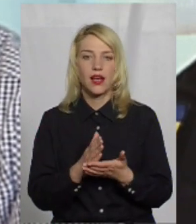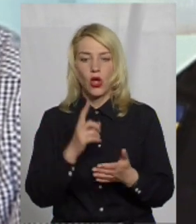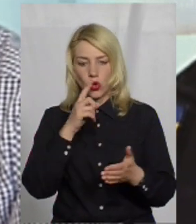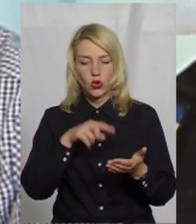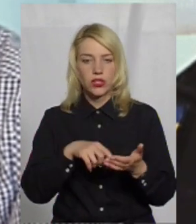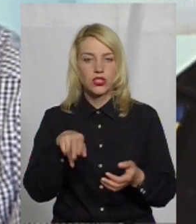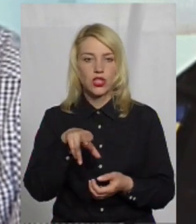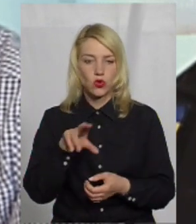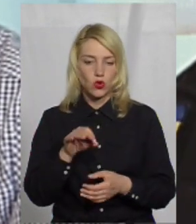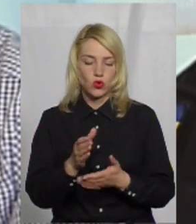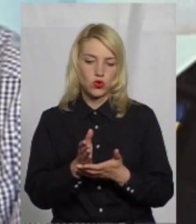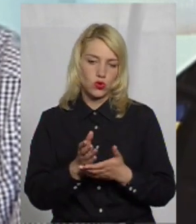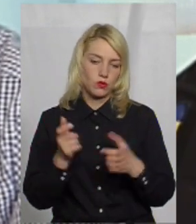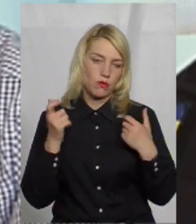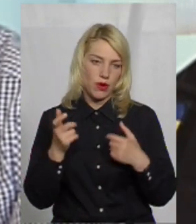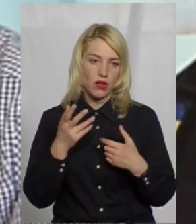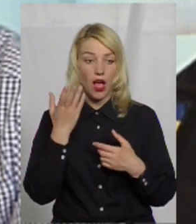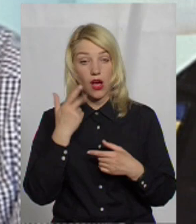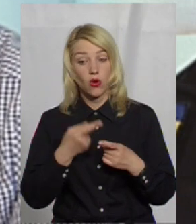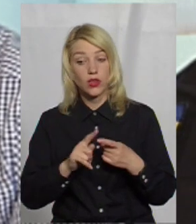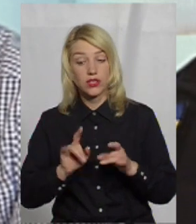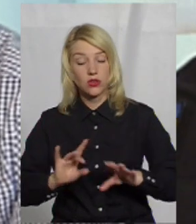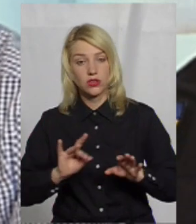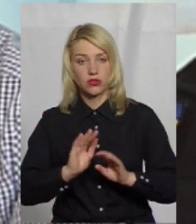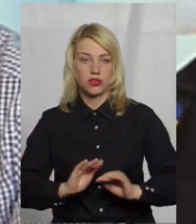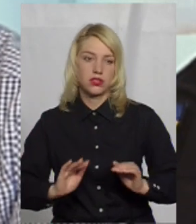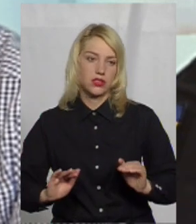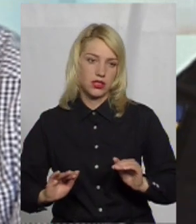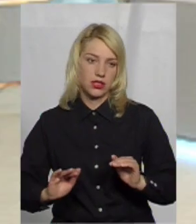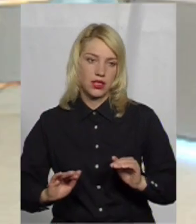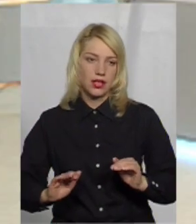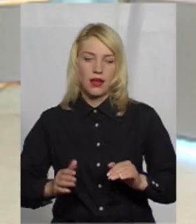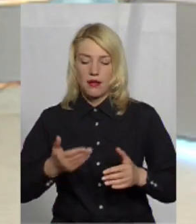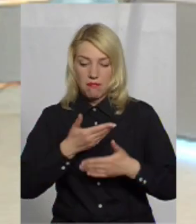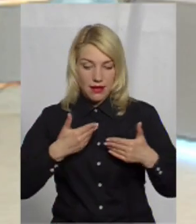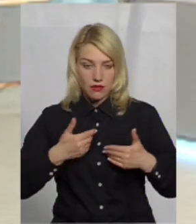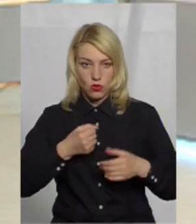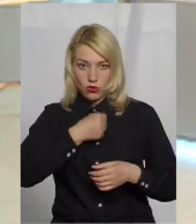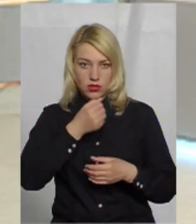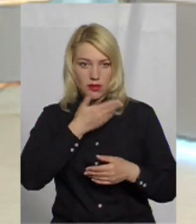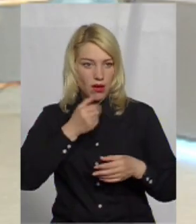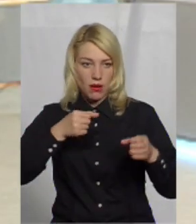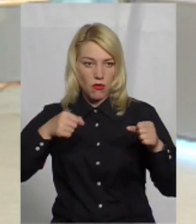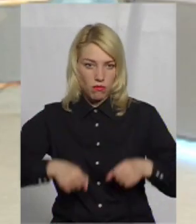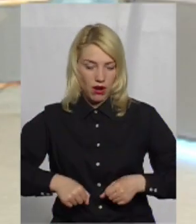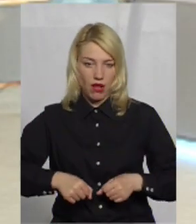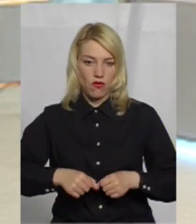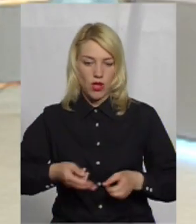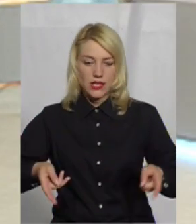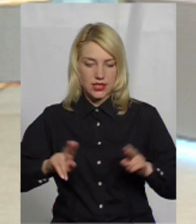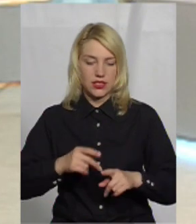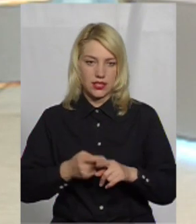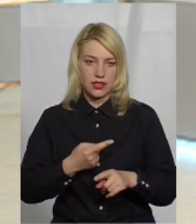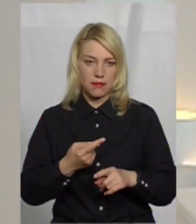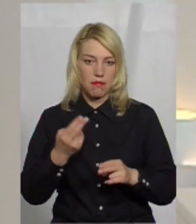служби в погонах. Ну, а коли це говорять діти, то, мабуть, що ми не маємо морального права не послухати цих Залишати поза обаги.